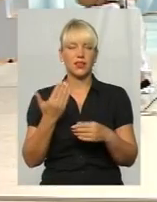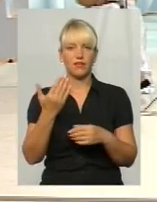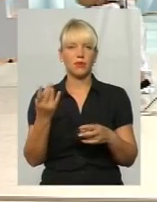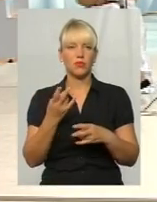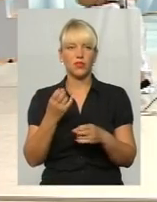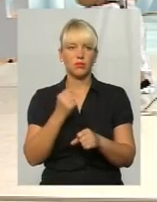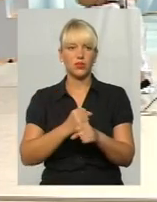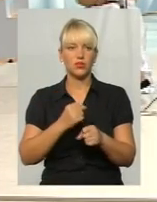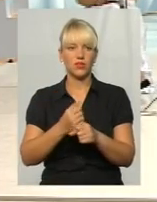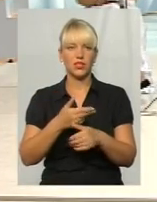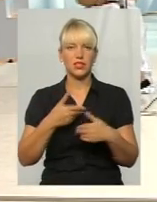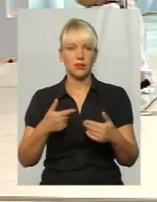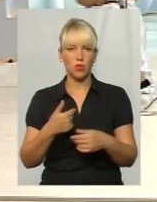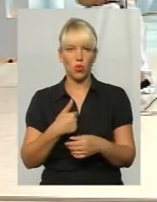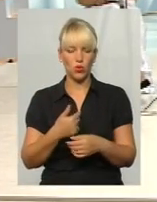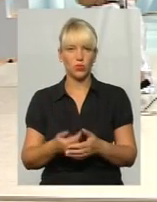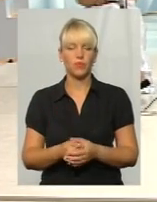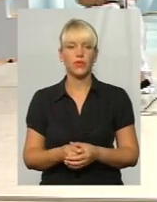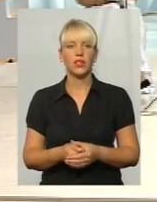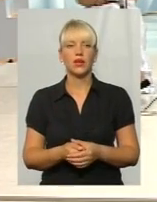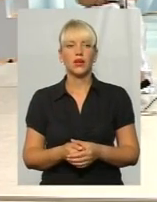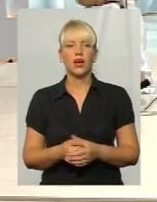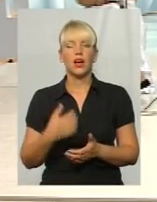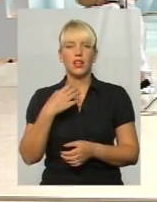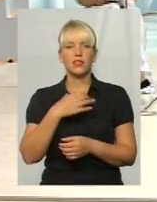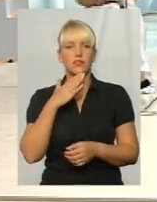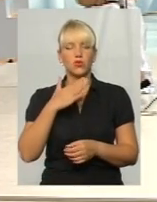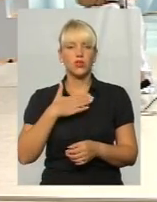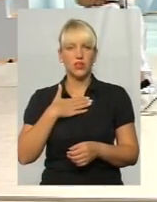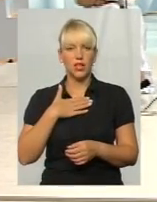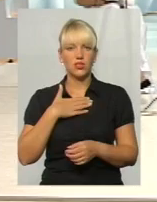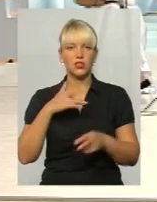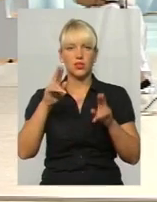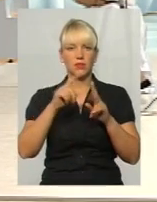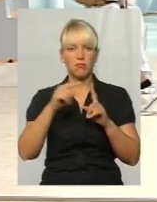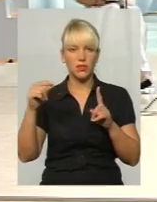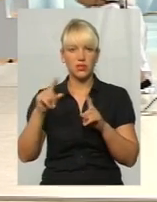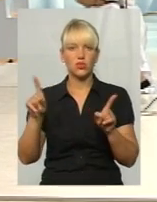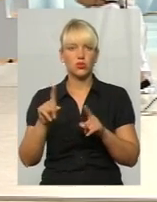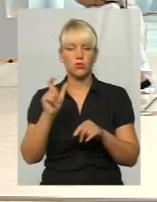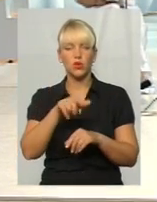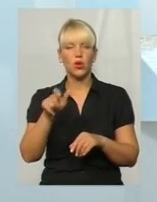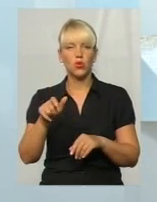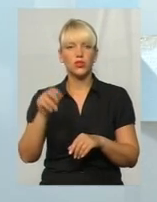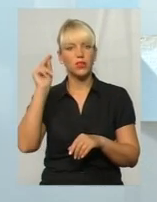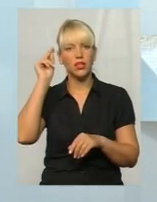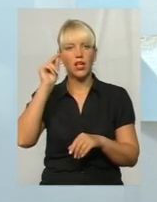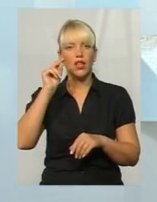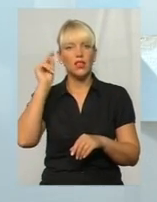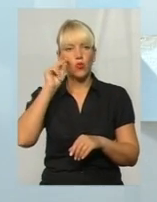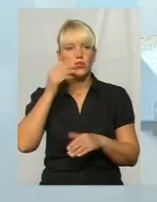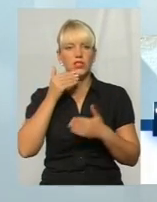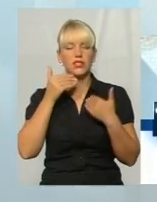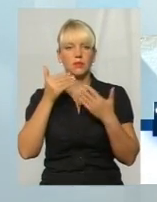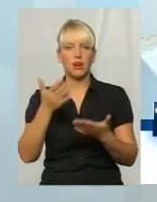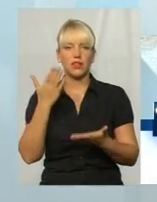зі мною працювати. Так виходить? Ну, так. Основний наш меседж, щоб, дійсно, люди навчалися спрашувати. І якщо вони